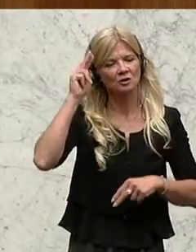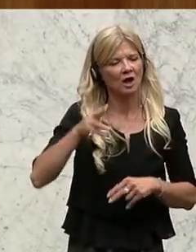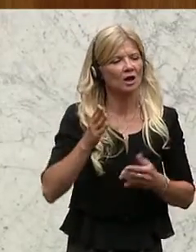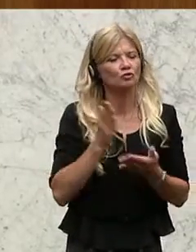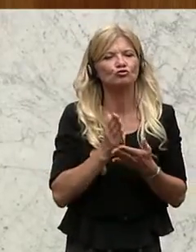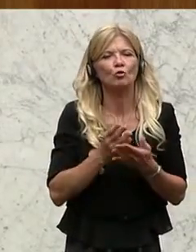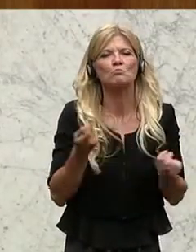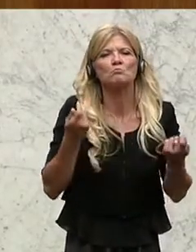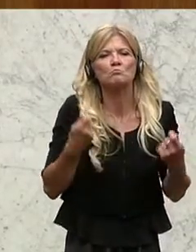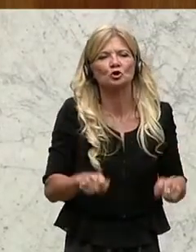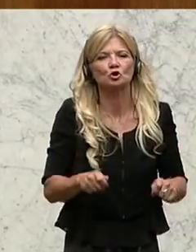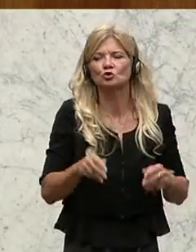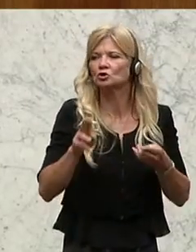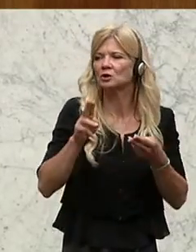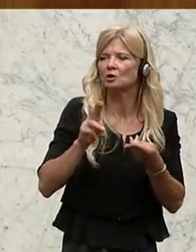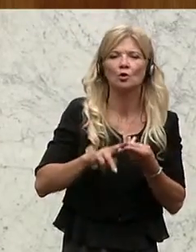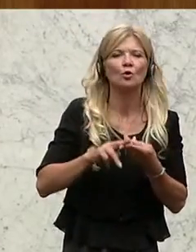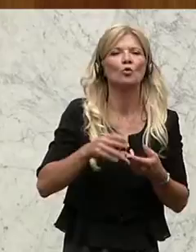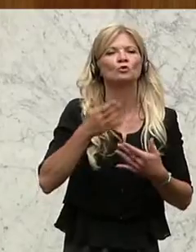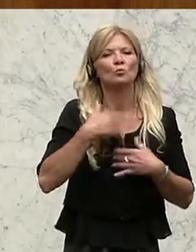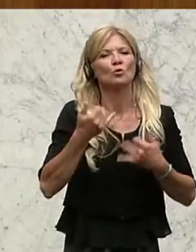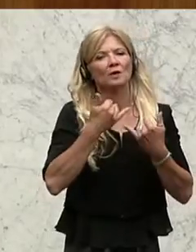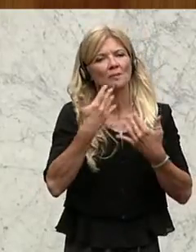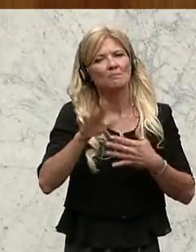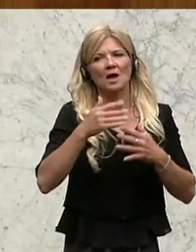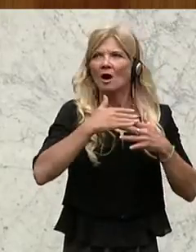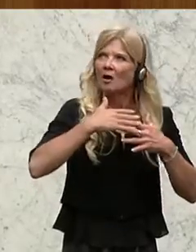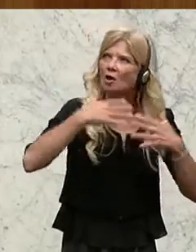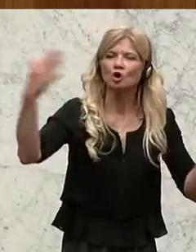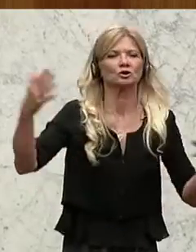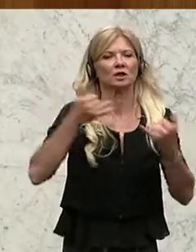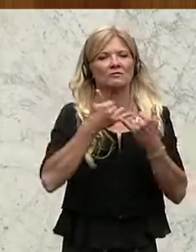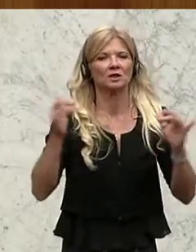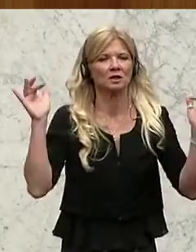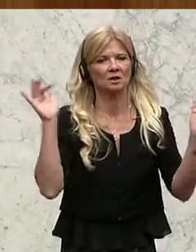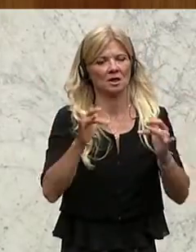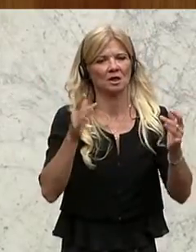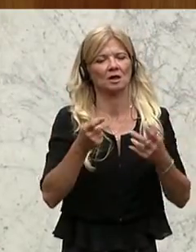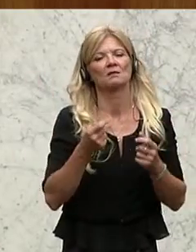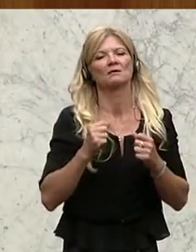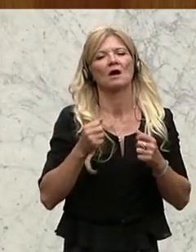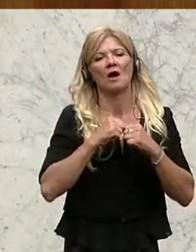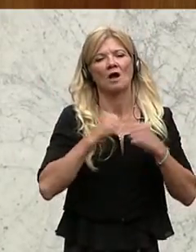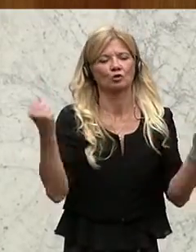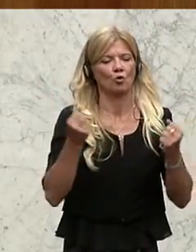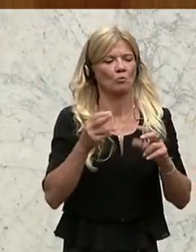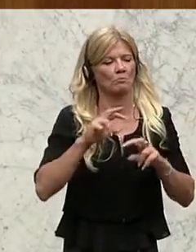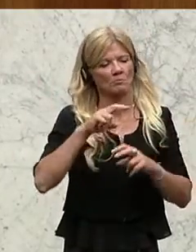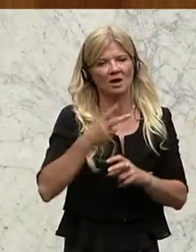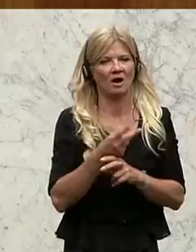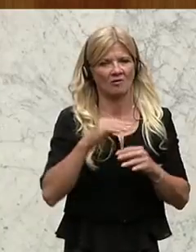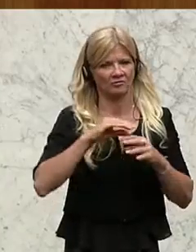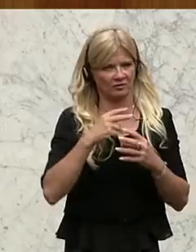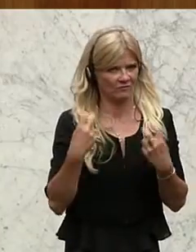gegen Atomkraftwerke gibt. Es wurden daraufhin gemeinsame Entschließungsanträge formuliert,